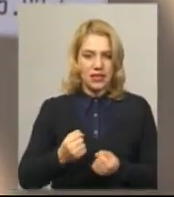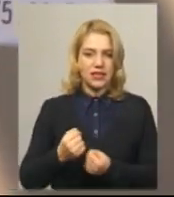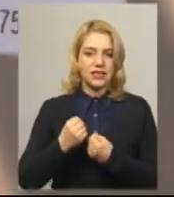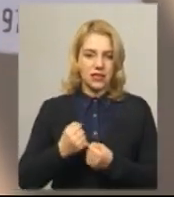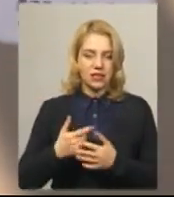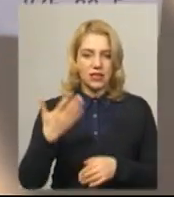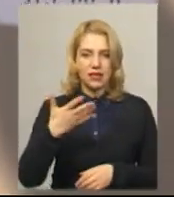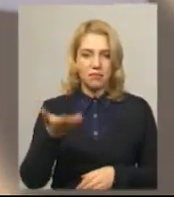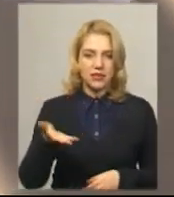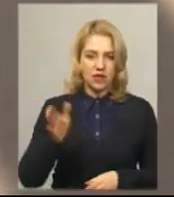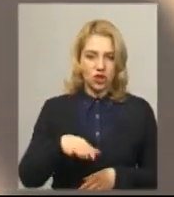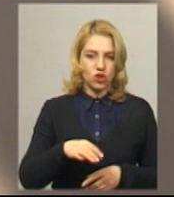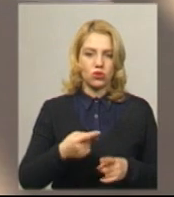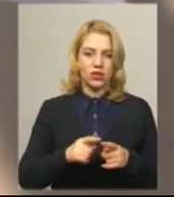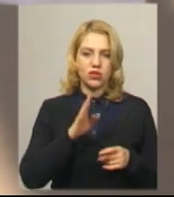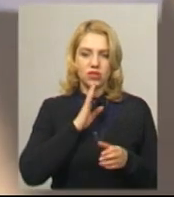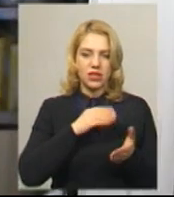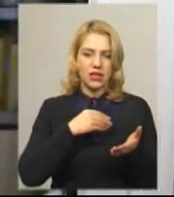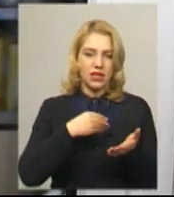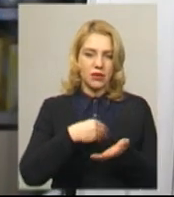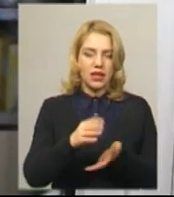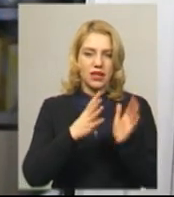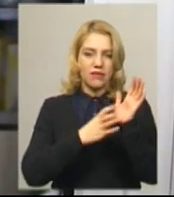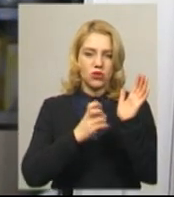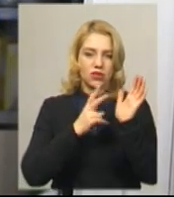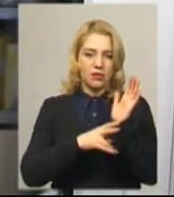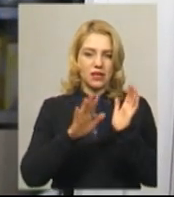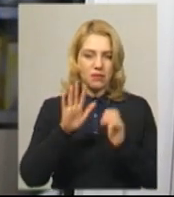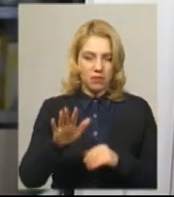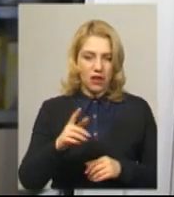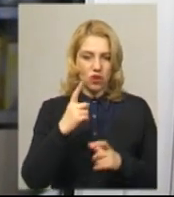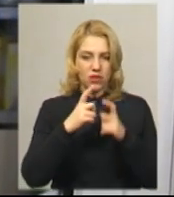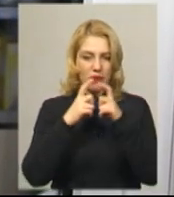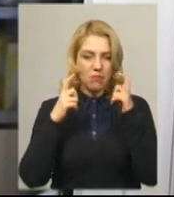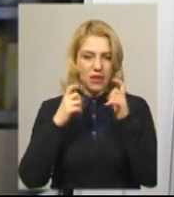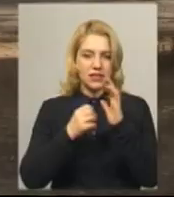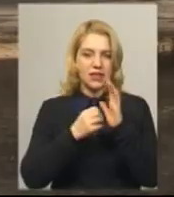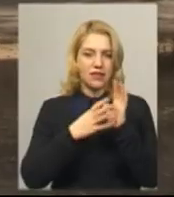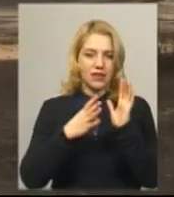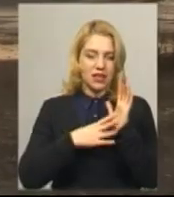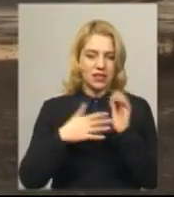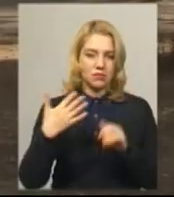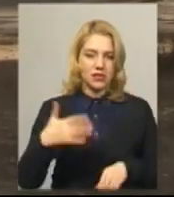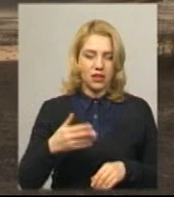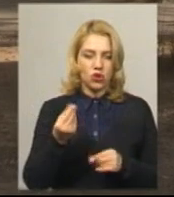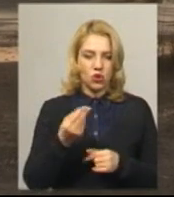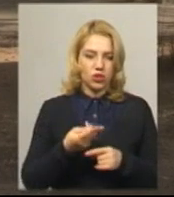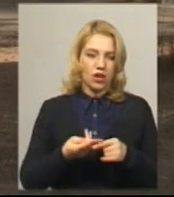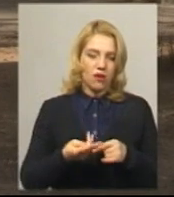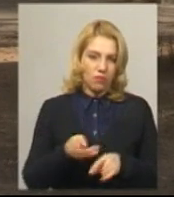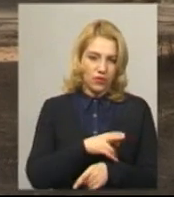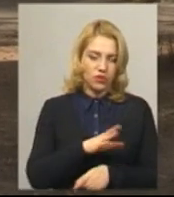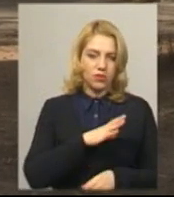50 масок жінка заплатила 975 гривень, одна вартує 19,50. Гроші їй повернули. Зайшла к дівчинці, я кажу,